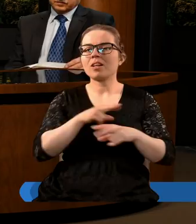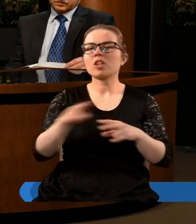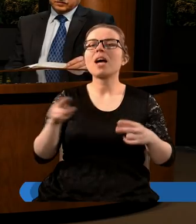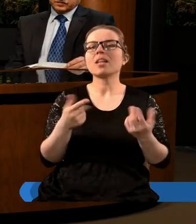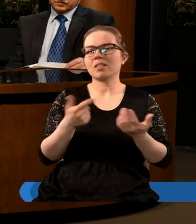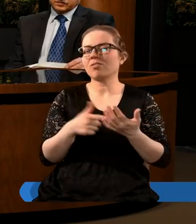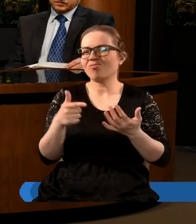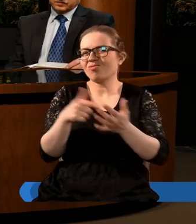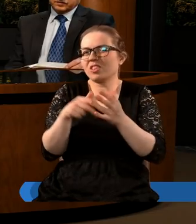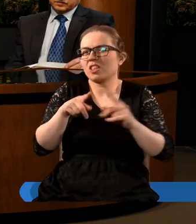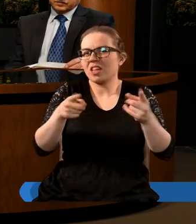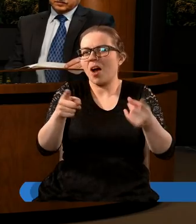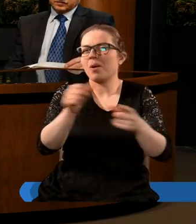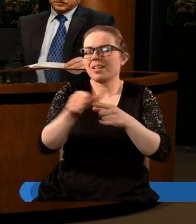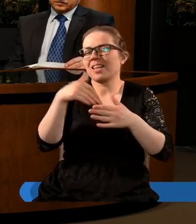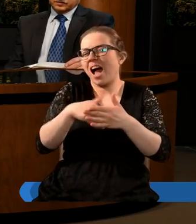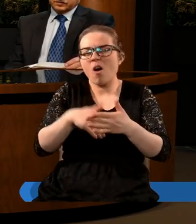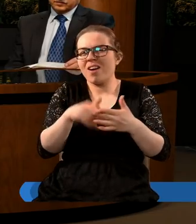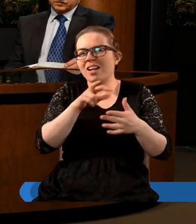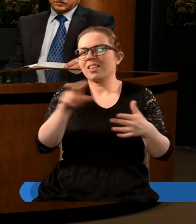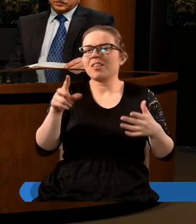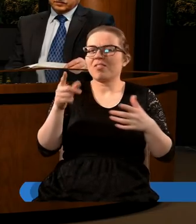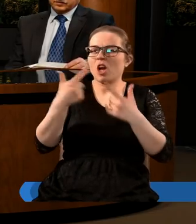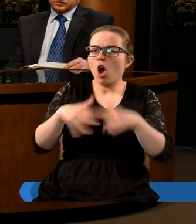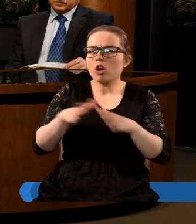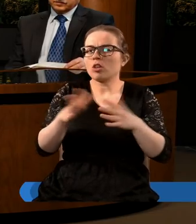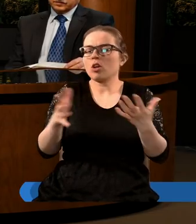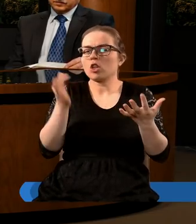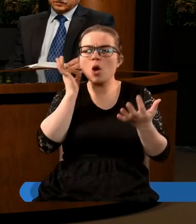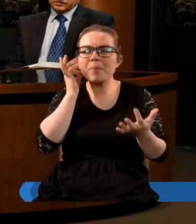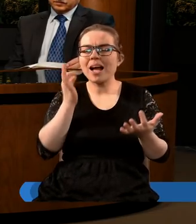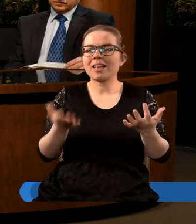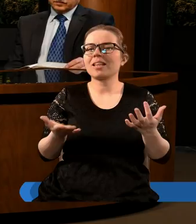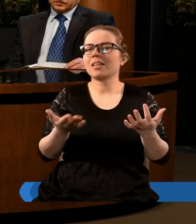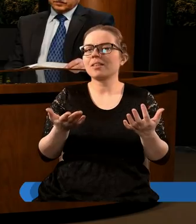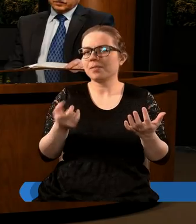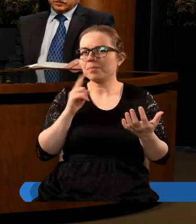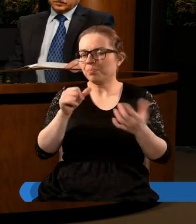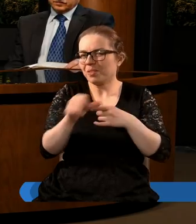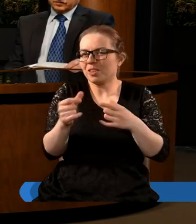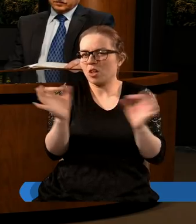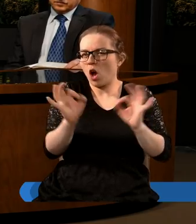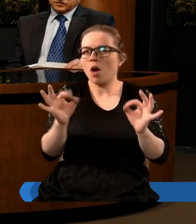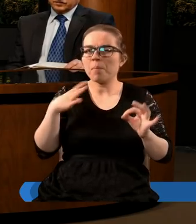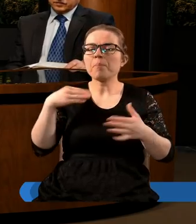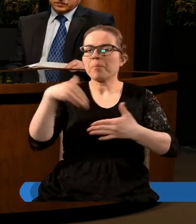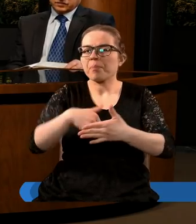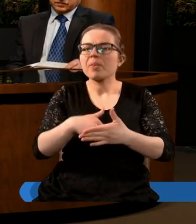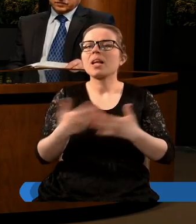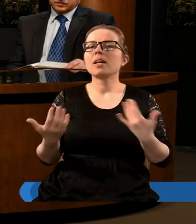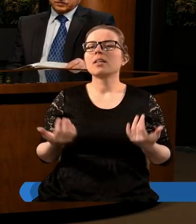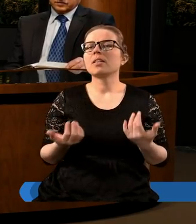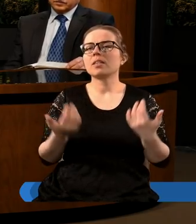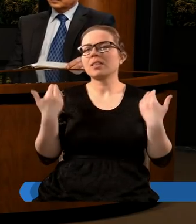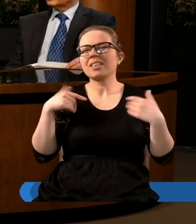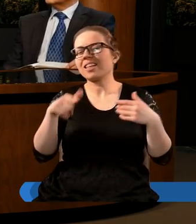słów nawet, opisując zachowanie tego swojego Kościoła, jak właśnie kobiety, prawda? Dokładnie. No, nie będzie,